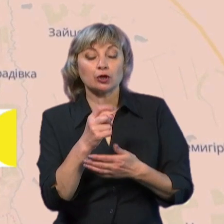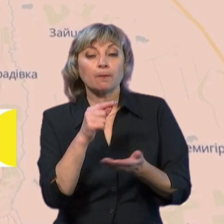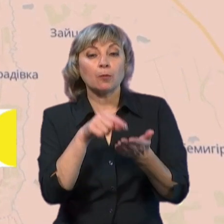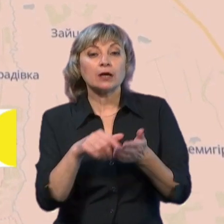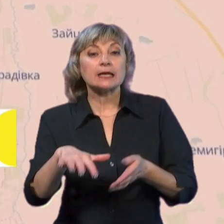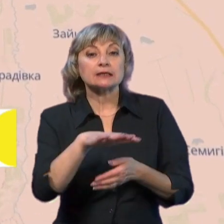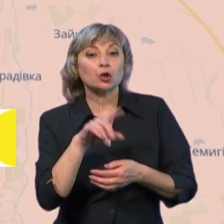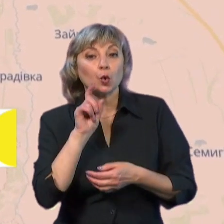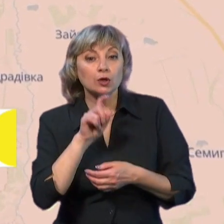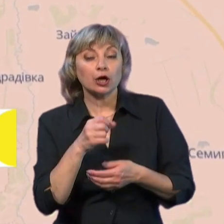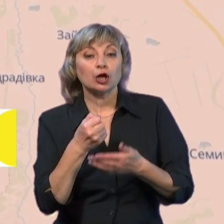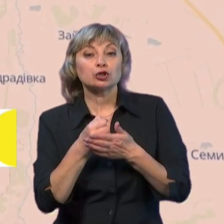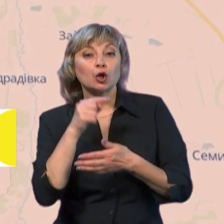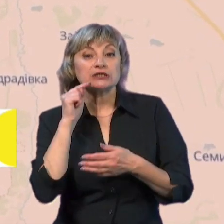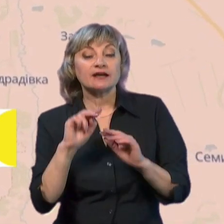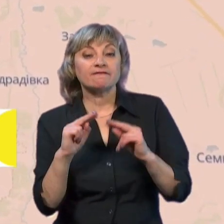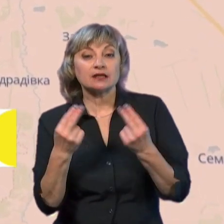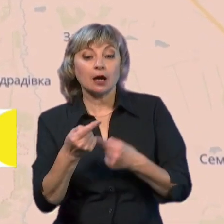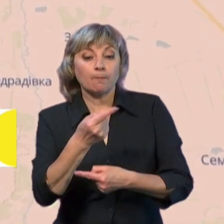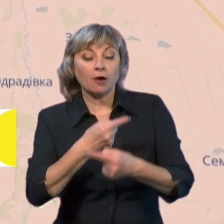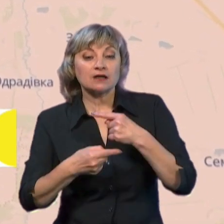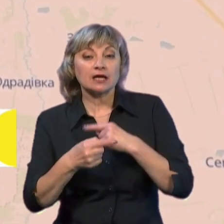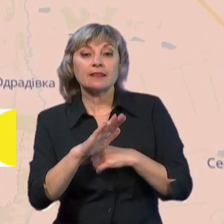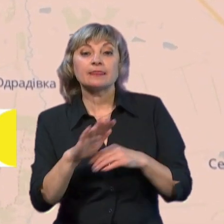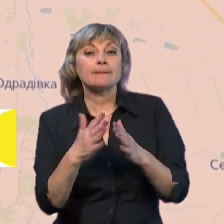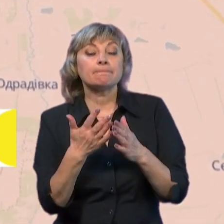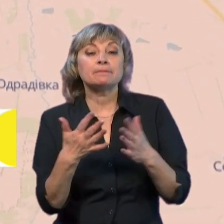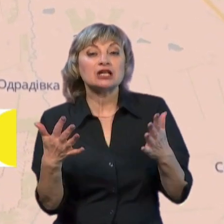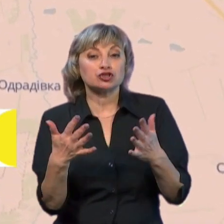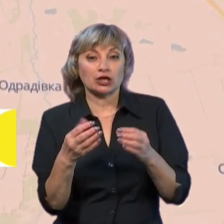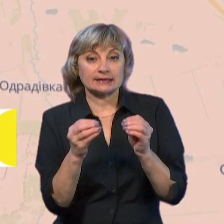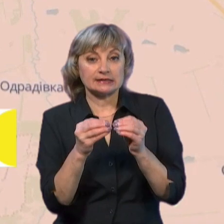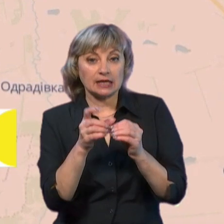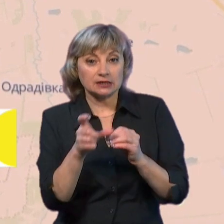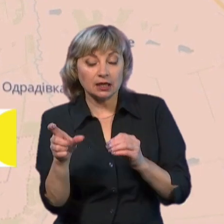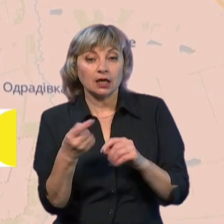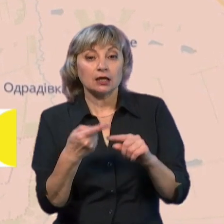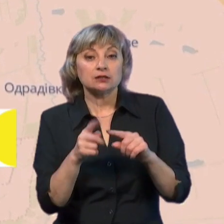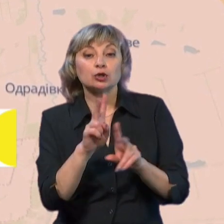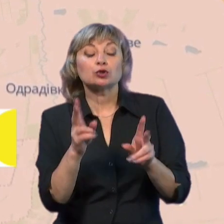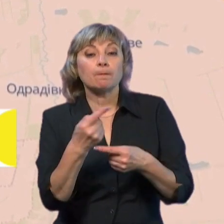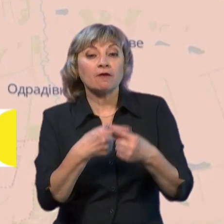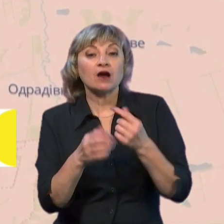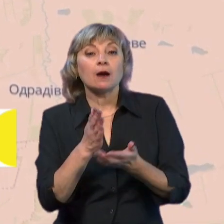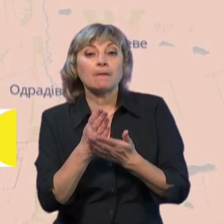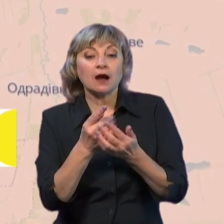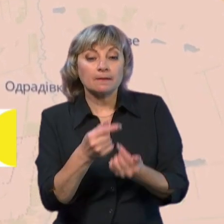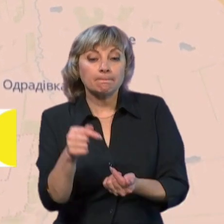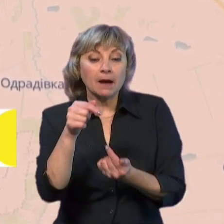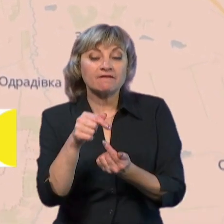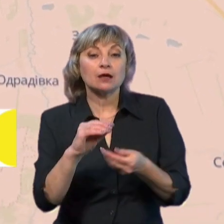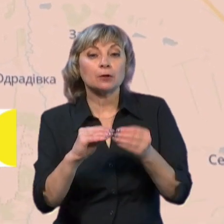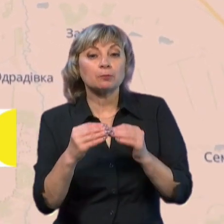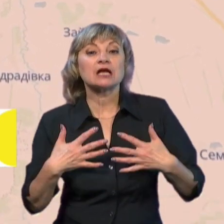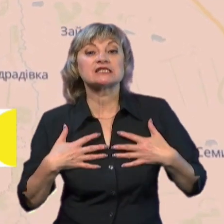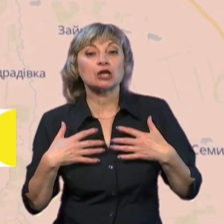України, до Російської Федерації повертається не більше 10. І ті, які повертаються, вони мають певні проблеми з